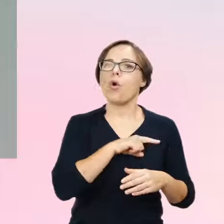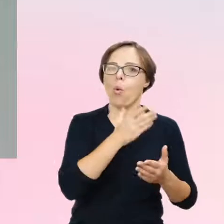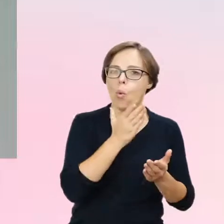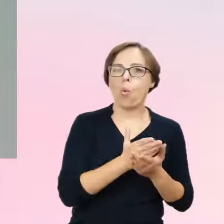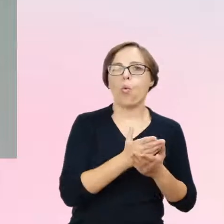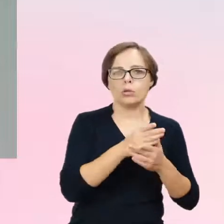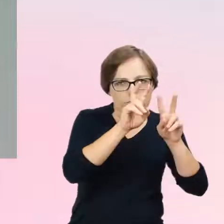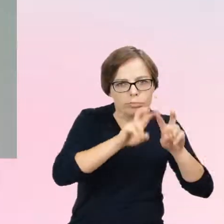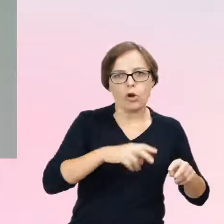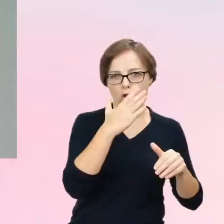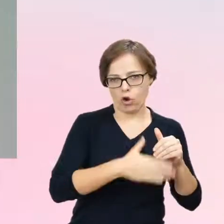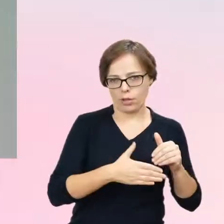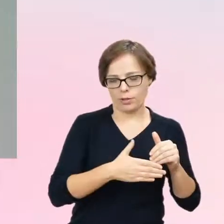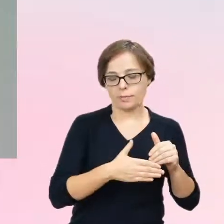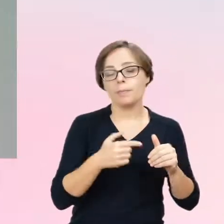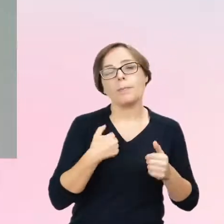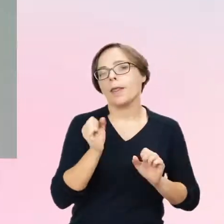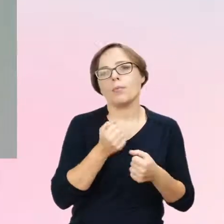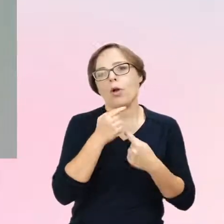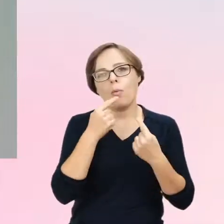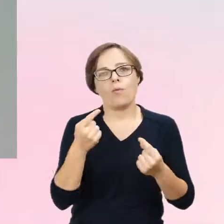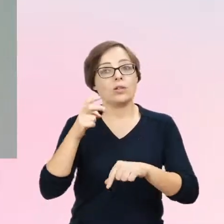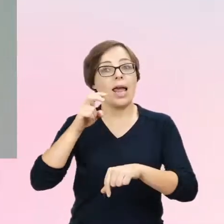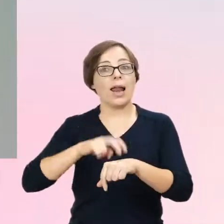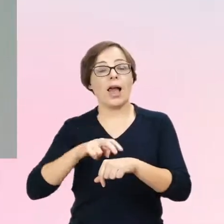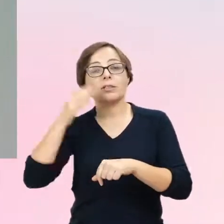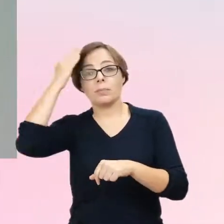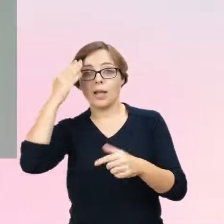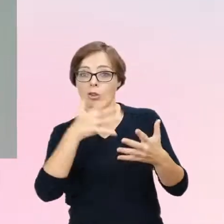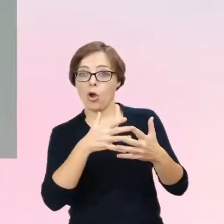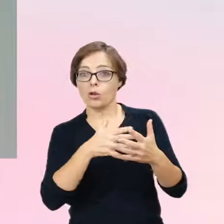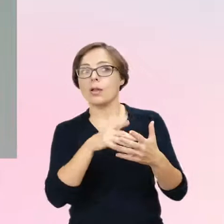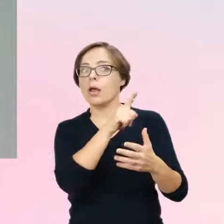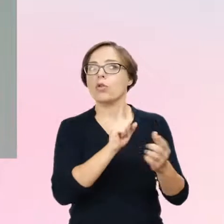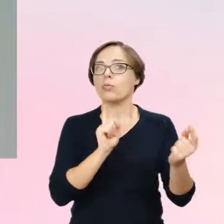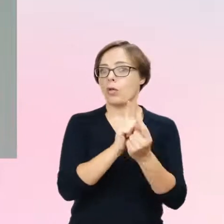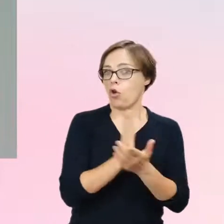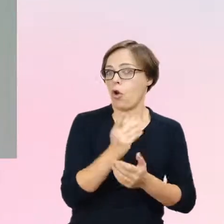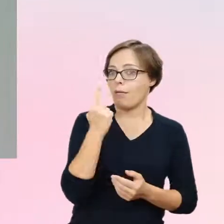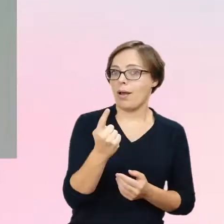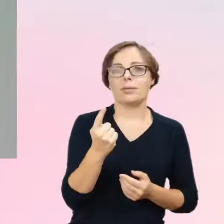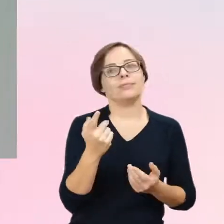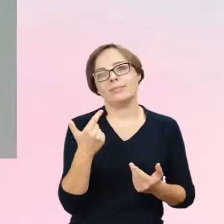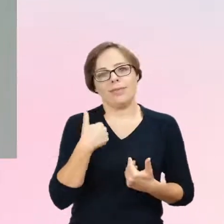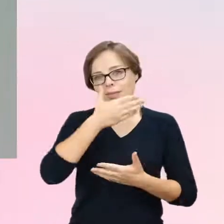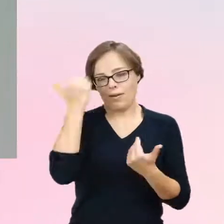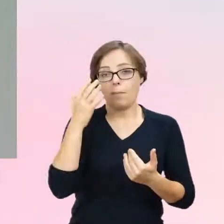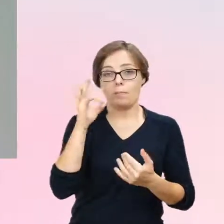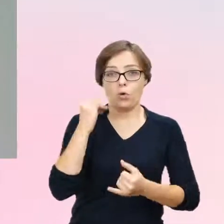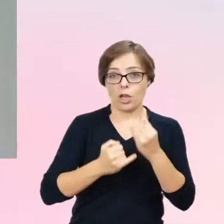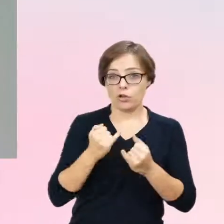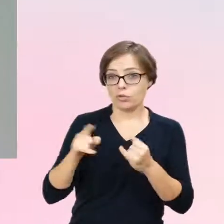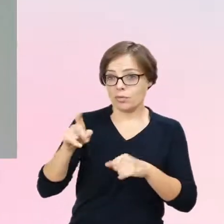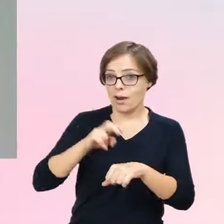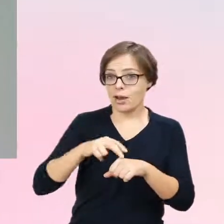to ja nie odpowiem, czy wizyta psychiatryczna jest jedna, bo jeżeli to jest tak, że psychiatra nie doszuka